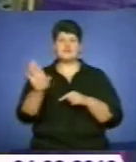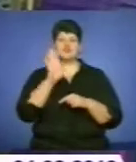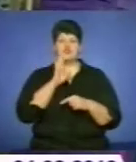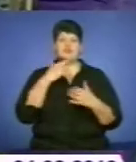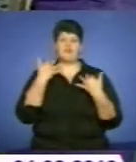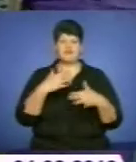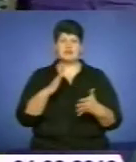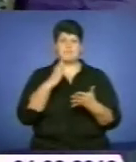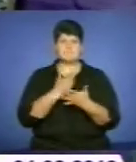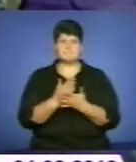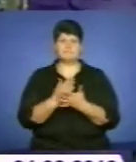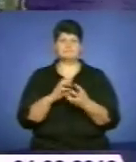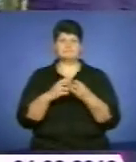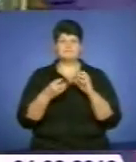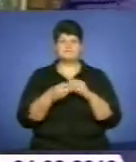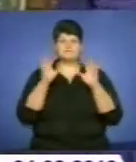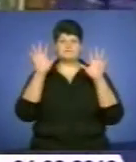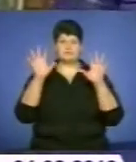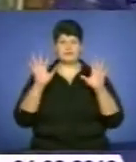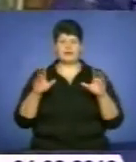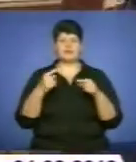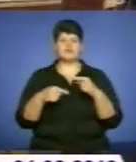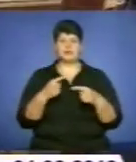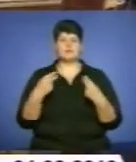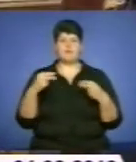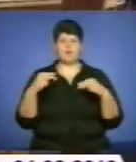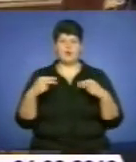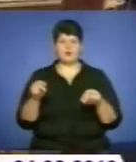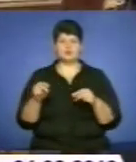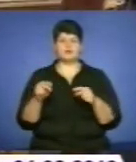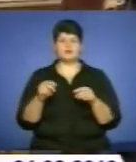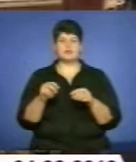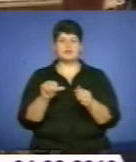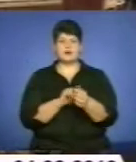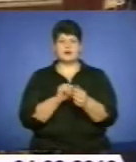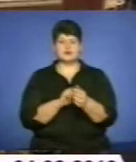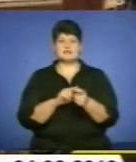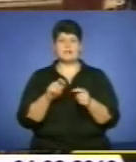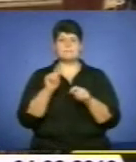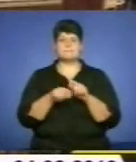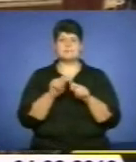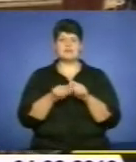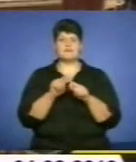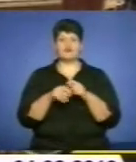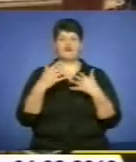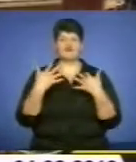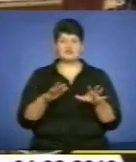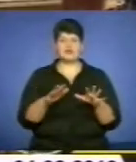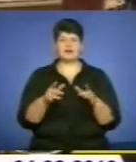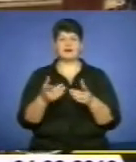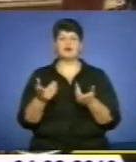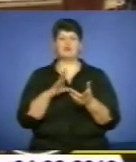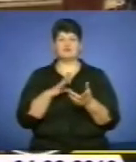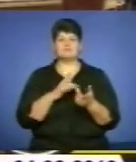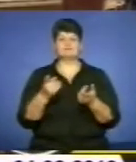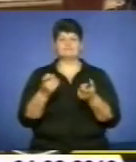мала неприємності з законом через збут наркотичних засобів. За проведеною перевіркою, вказана громадянка вже притягувалася до кримінальної